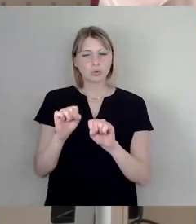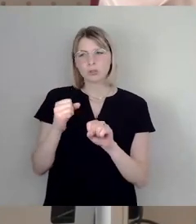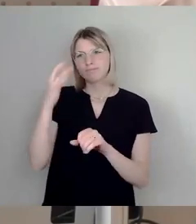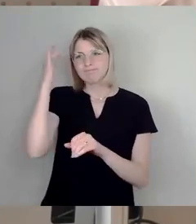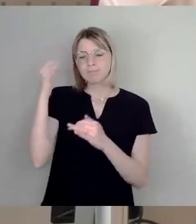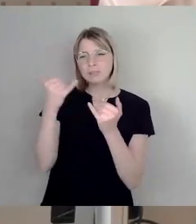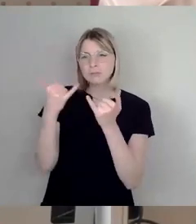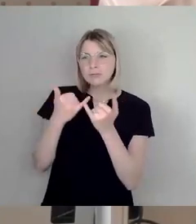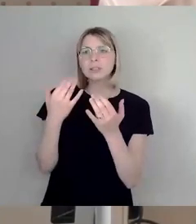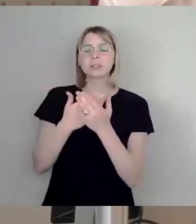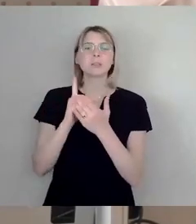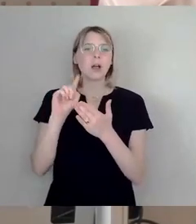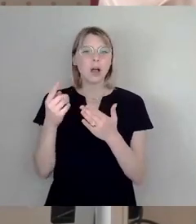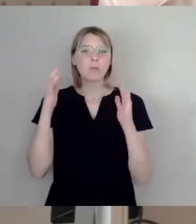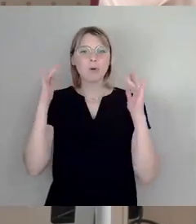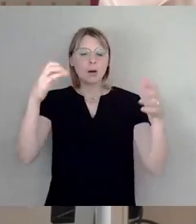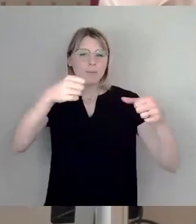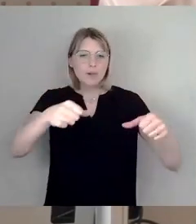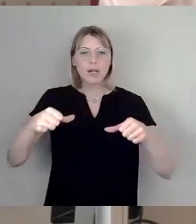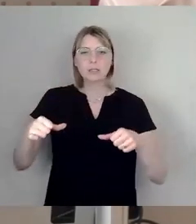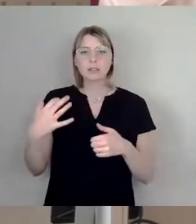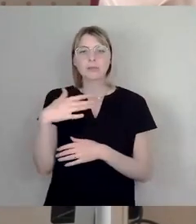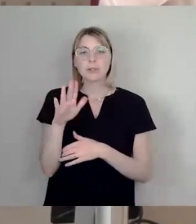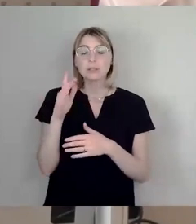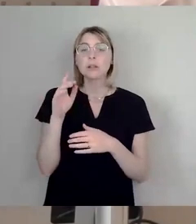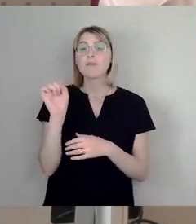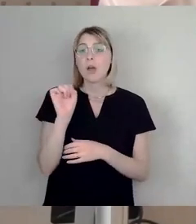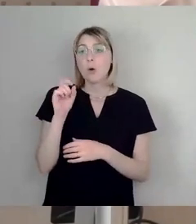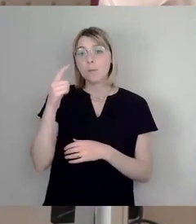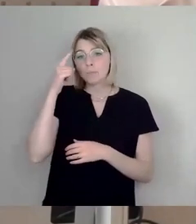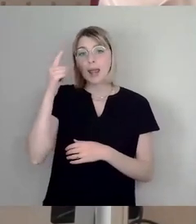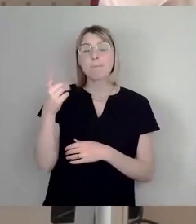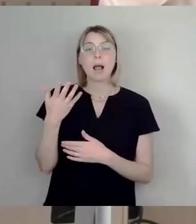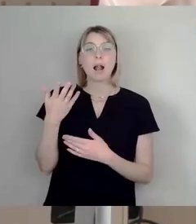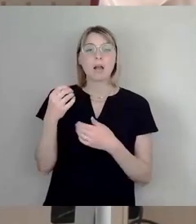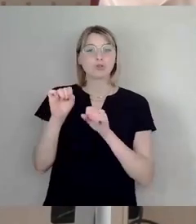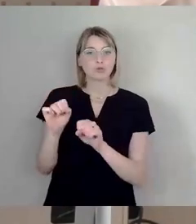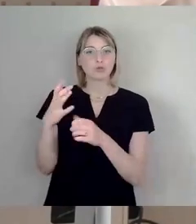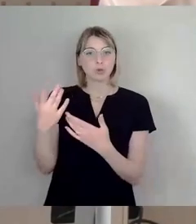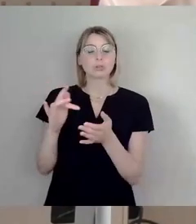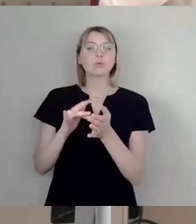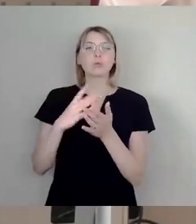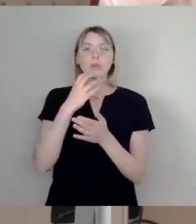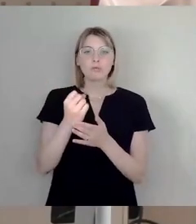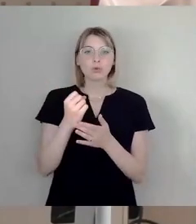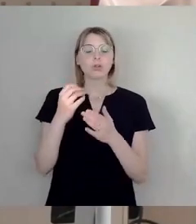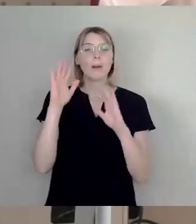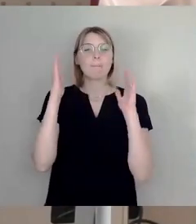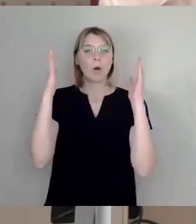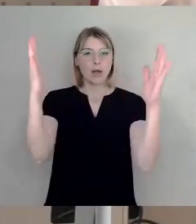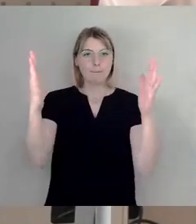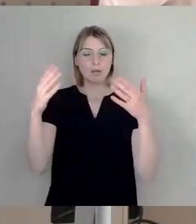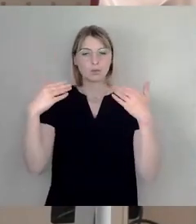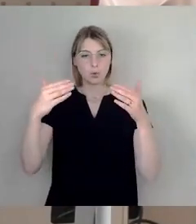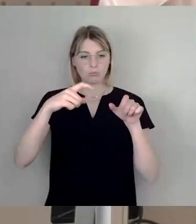Das ist ja auch zum Teil gelungen. Und die Begründung des Denkmalschutzes war immer, dass die Bäume in der Länge, und das war, glaube ich, auch das Problem, Mario, bei